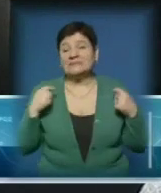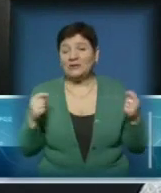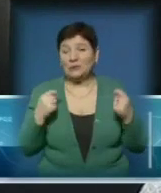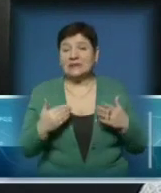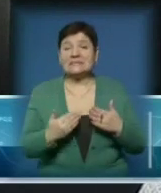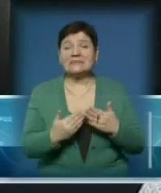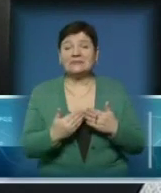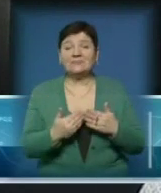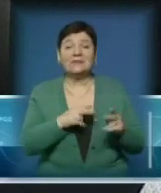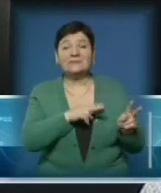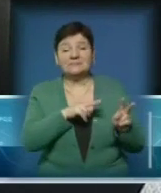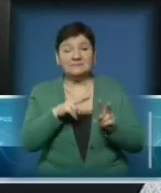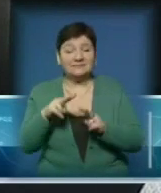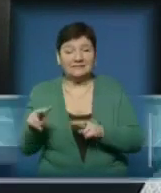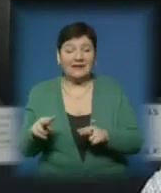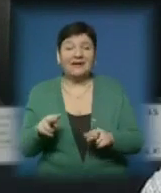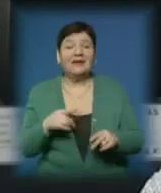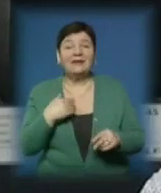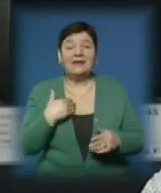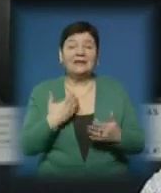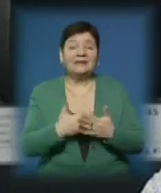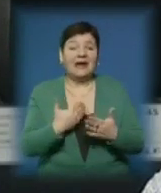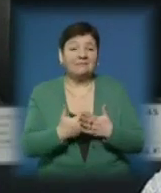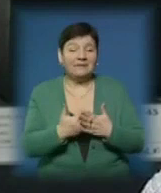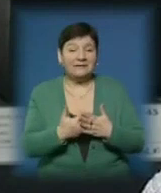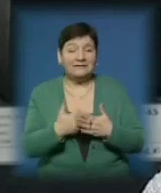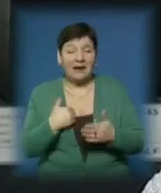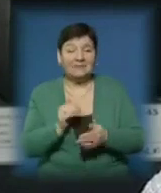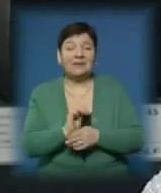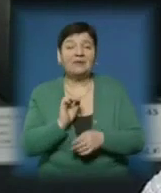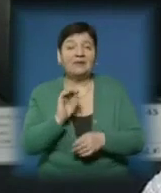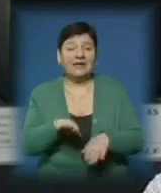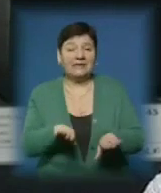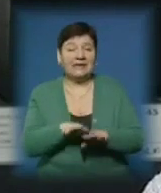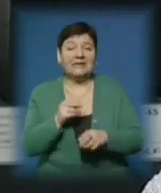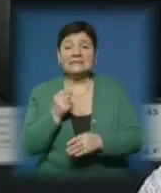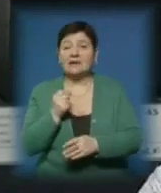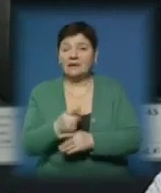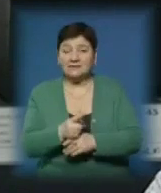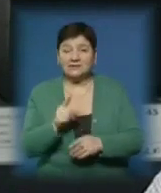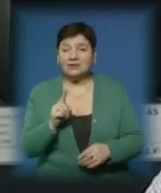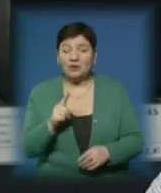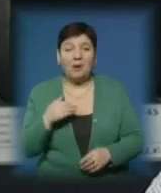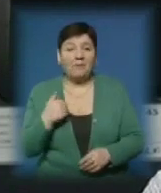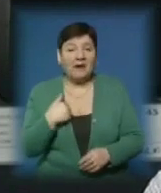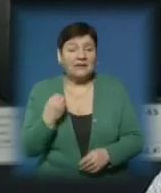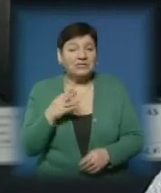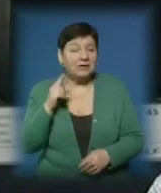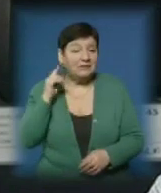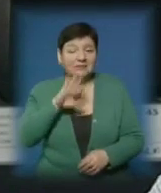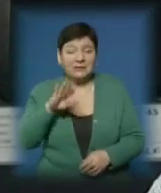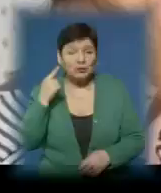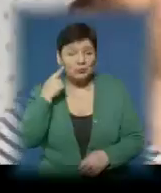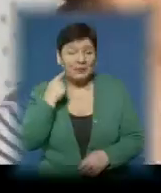новинками в музиці і навіть нам надсилають іноді в замовленнях такі пісні, що ми ще не чули їх і